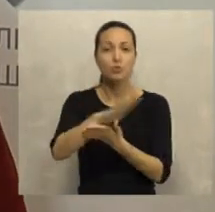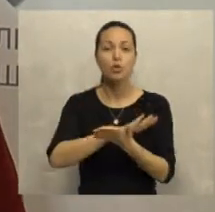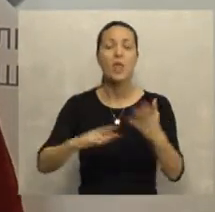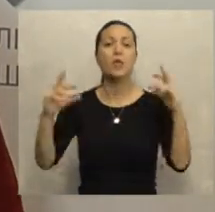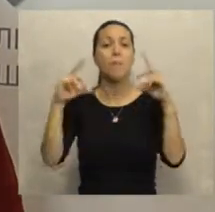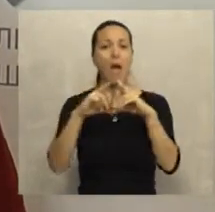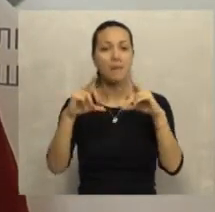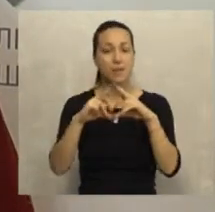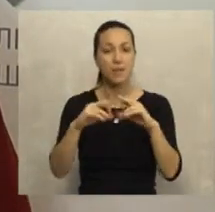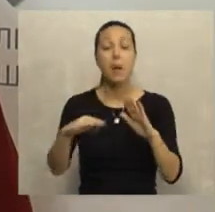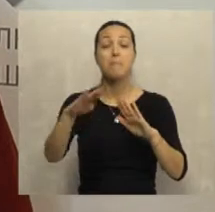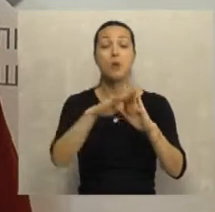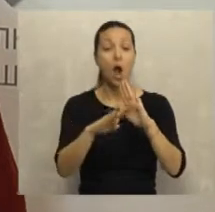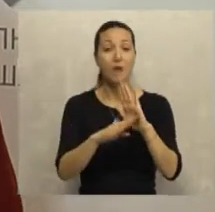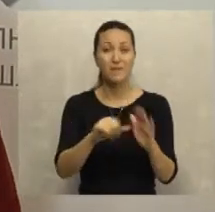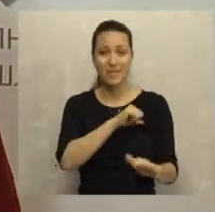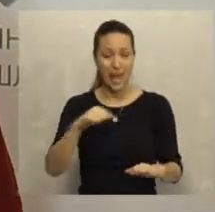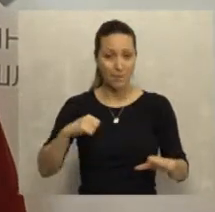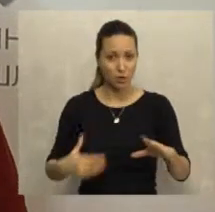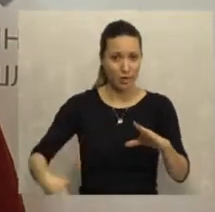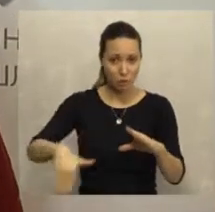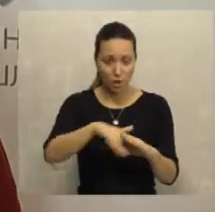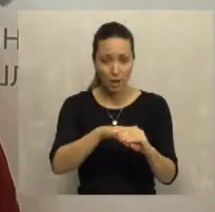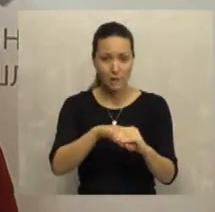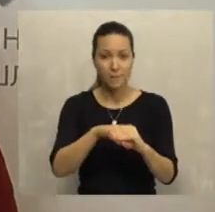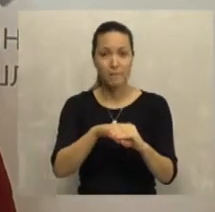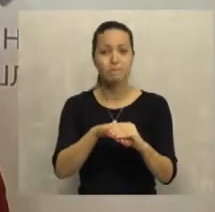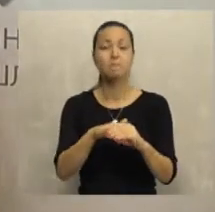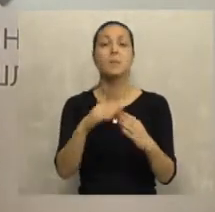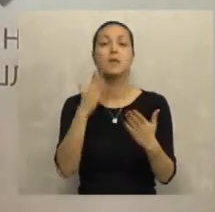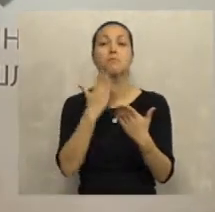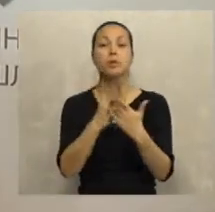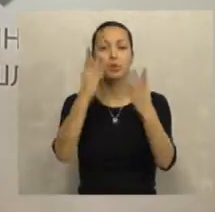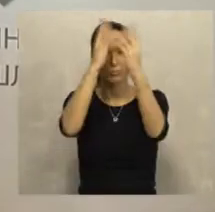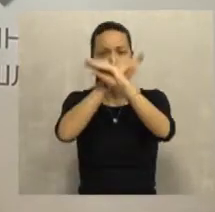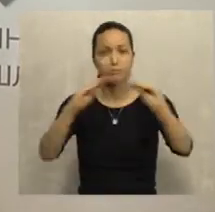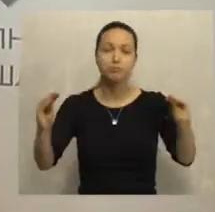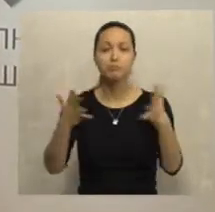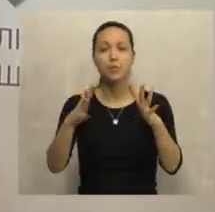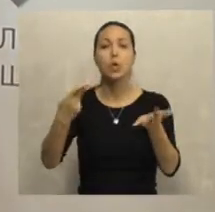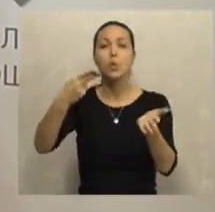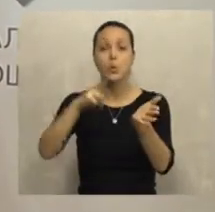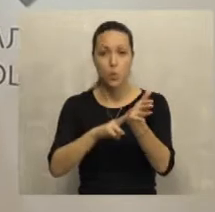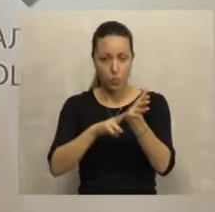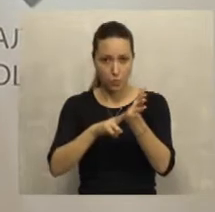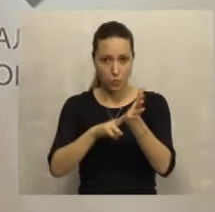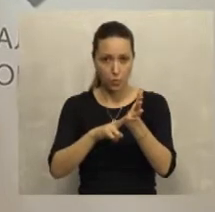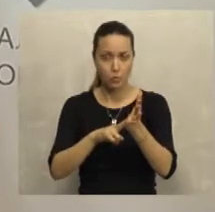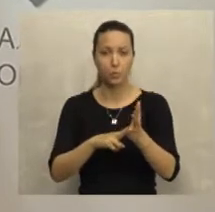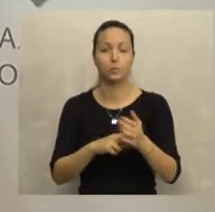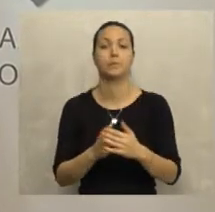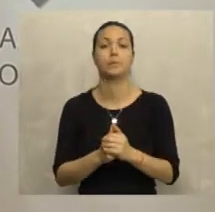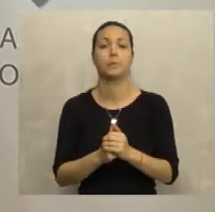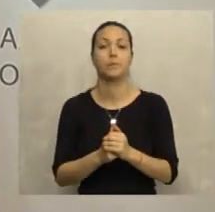marta, početkom aprila, dok će se za program samozapošljavanja javni poziv biti raspisan polovinom godine.